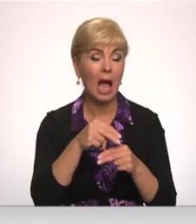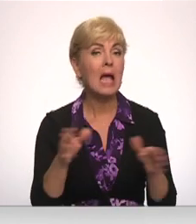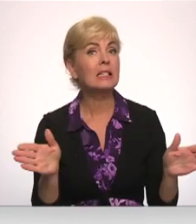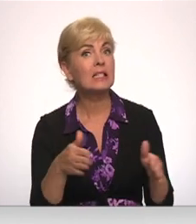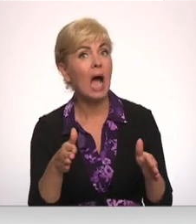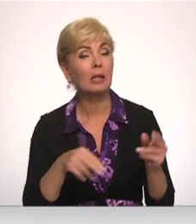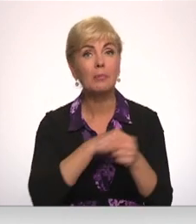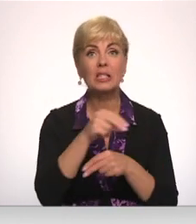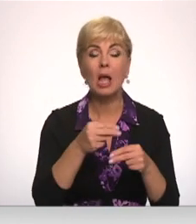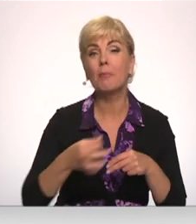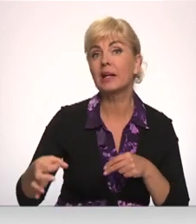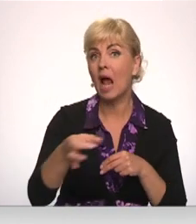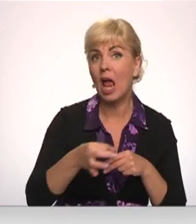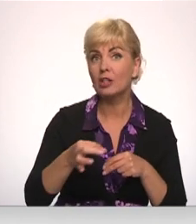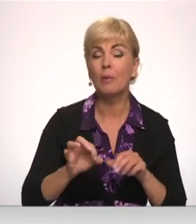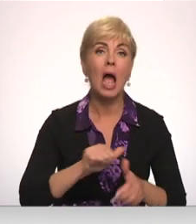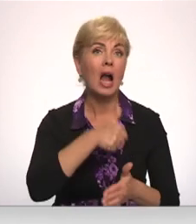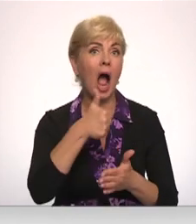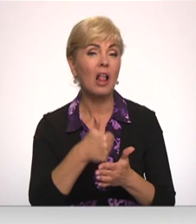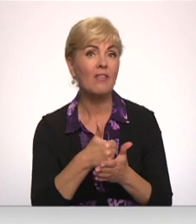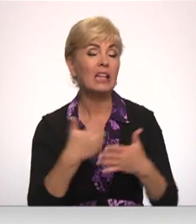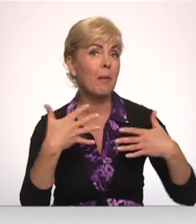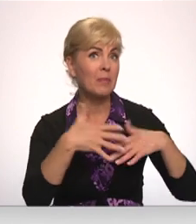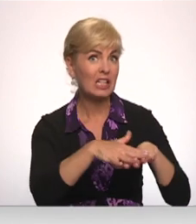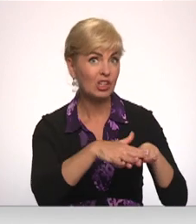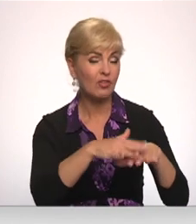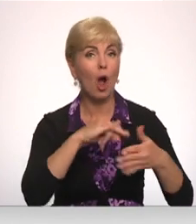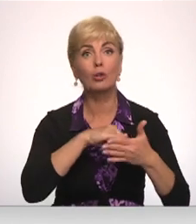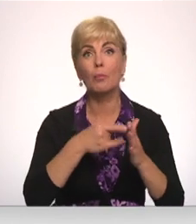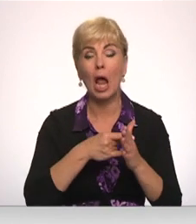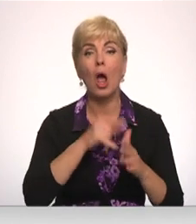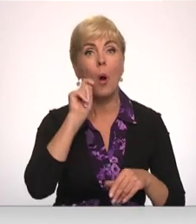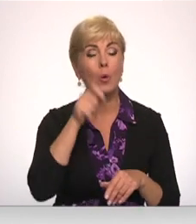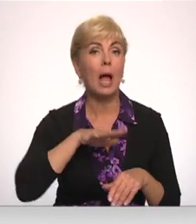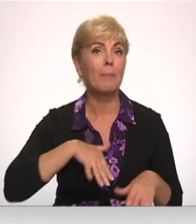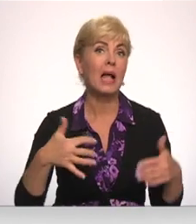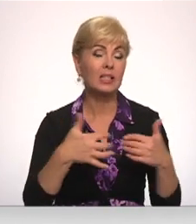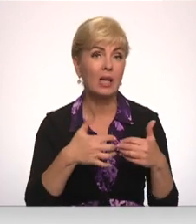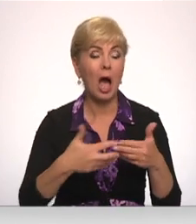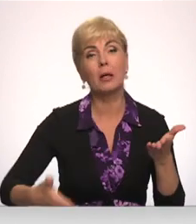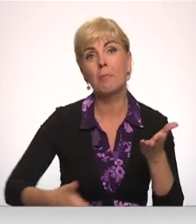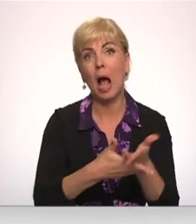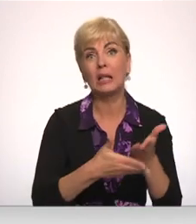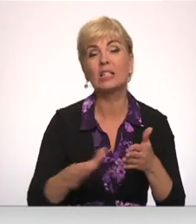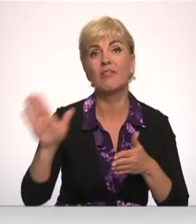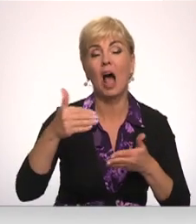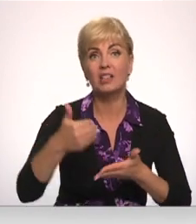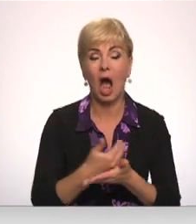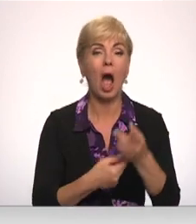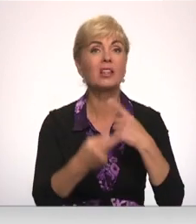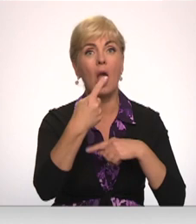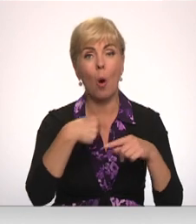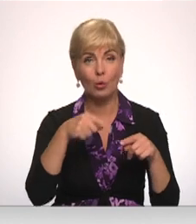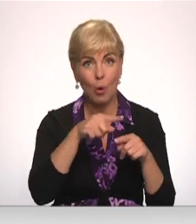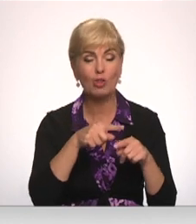priesas par reģionam nozīmīgiem infrastruktūras projektiem, kas arī Ukrainai pēc kara palīdzētu valsts atjaunošanas procesā. Un šobrīd tiešai